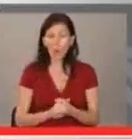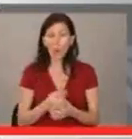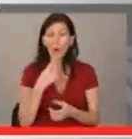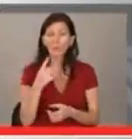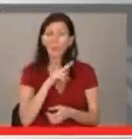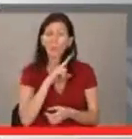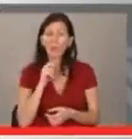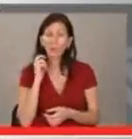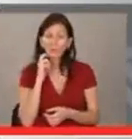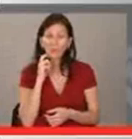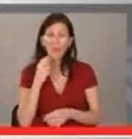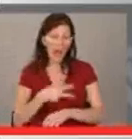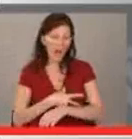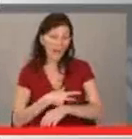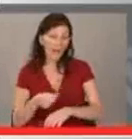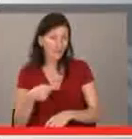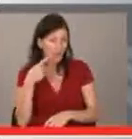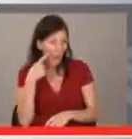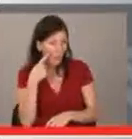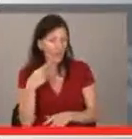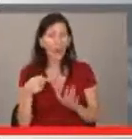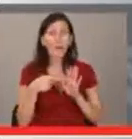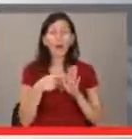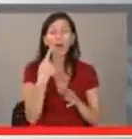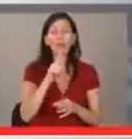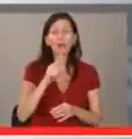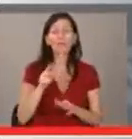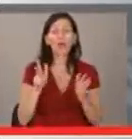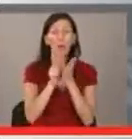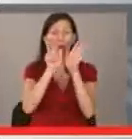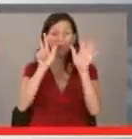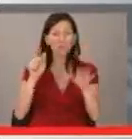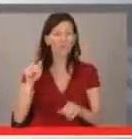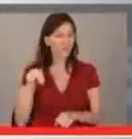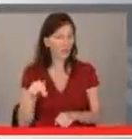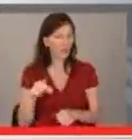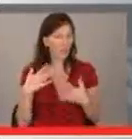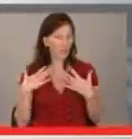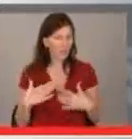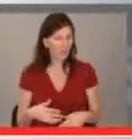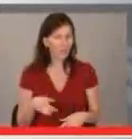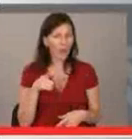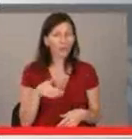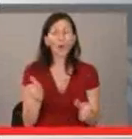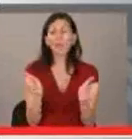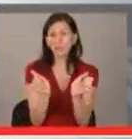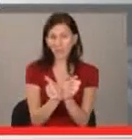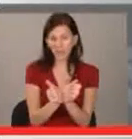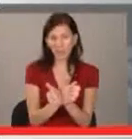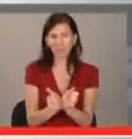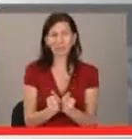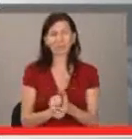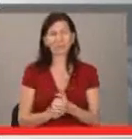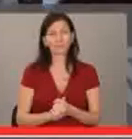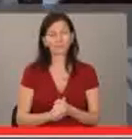съобщиха от полицията. Кръвната проба е показала наличие на 1,18 промил алкохол в организма му. Той е задържан, а по случай е